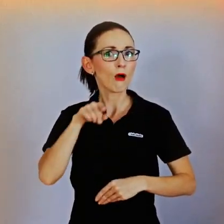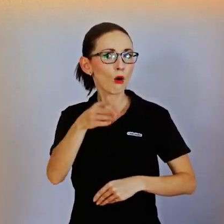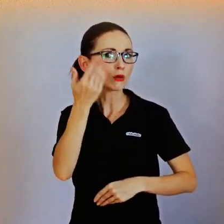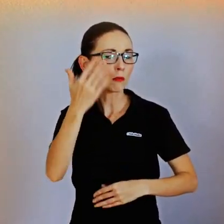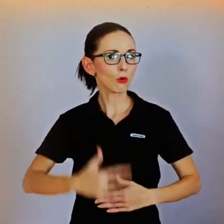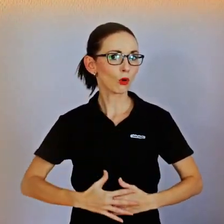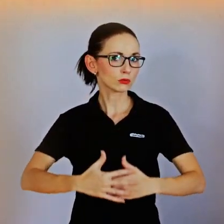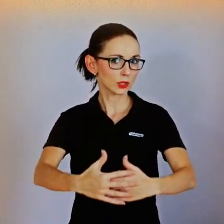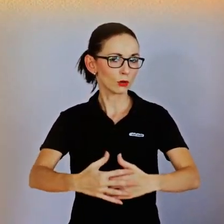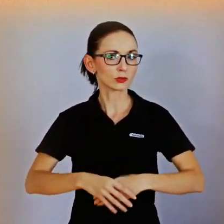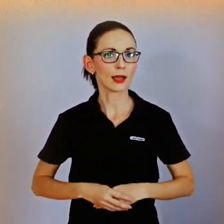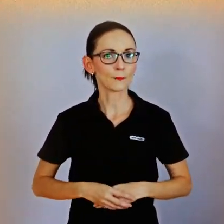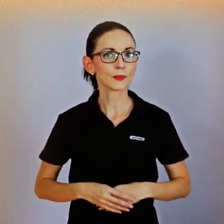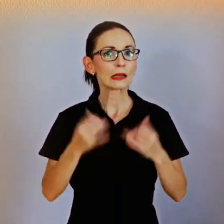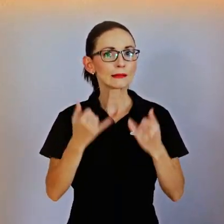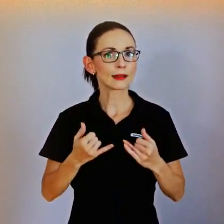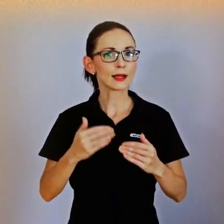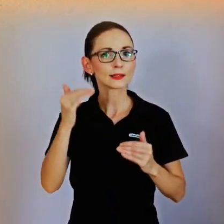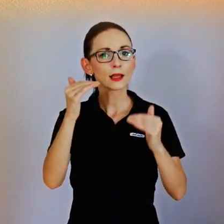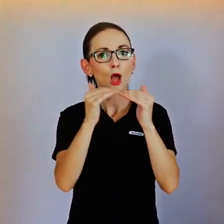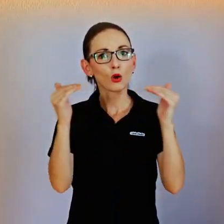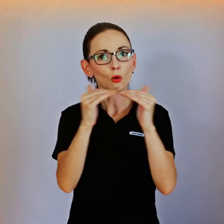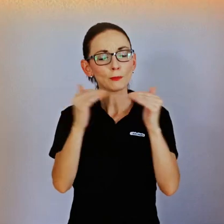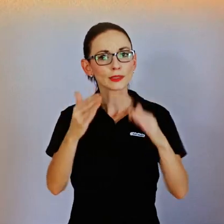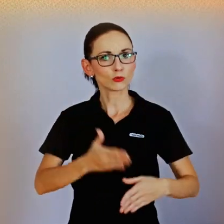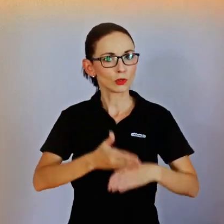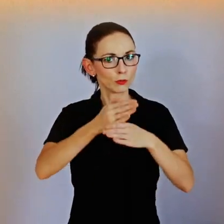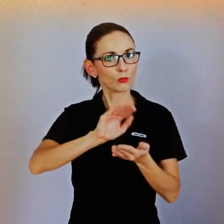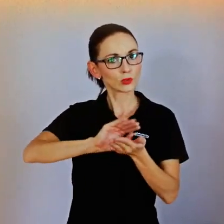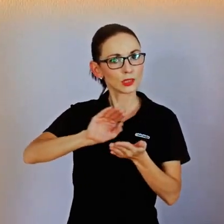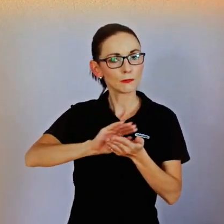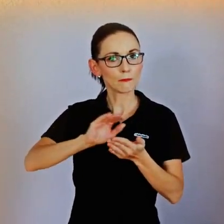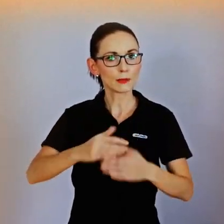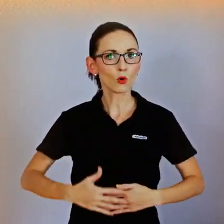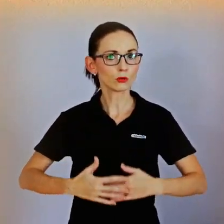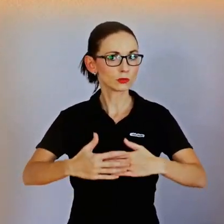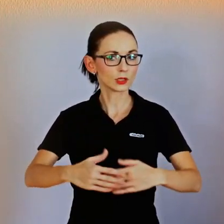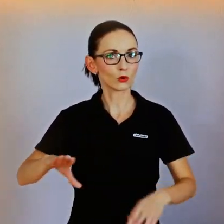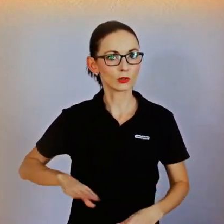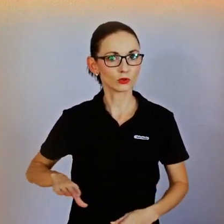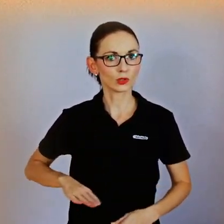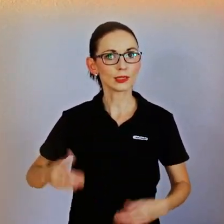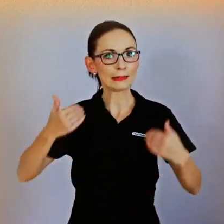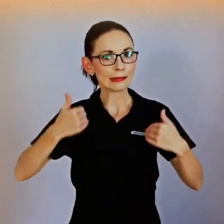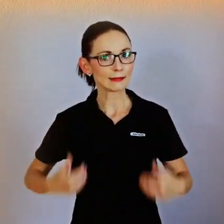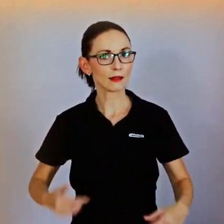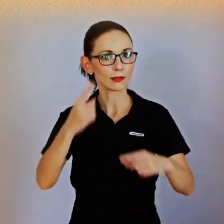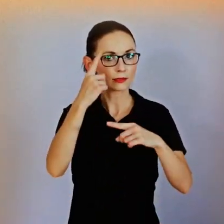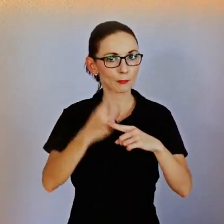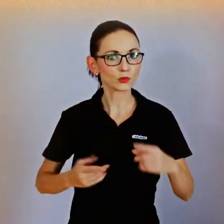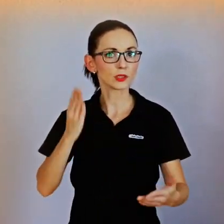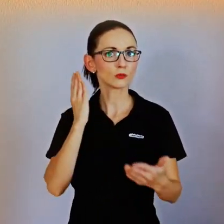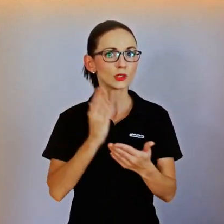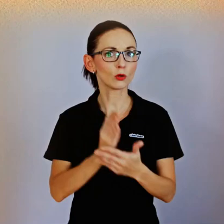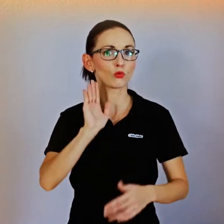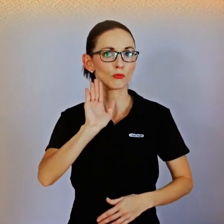A třeba i ty děti mají až potom, kdy měli třeba nějaký opravdu úraz. Takže i ženy, které jsou po úraze, tak mohou o tě hodnět,